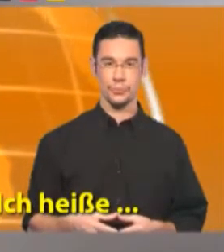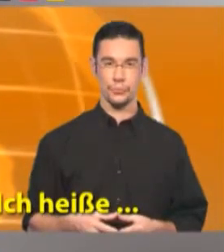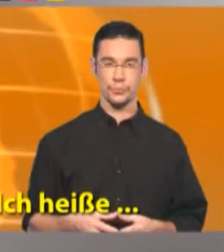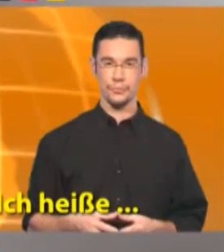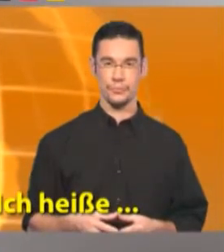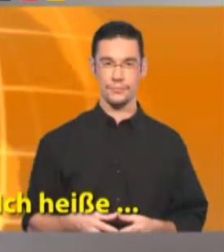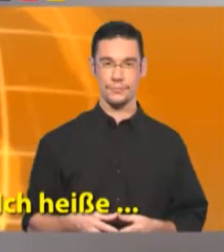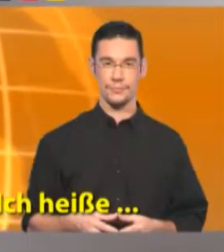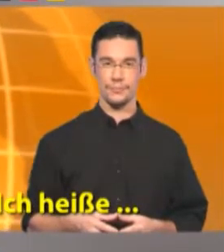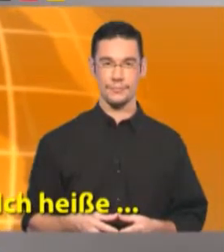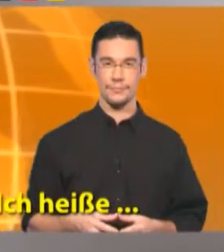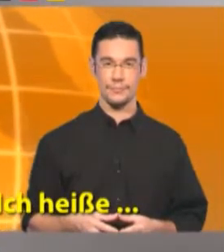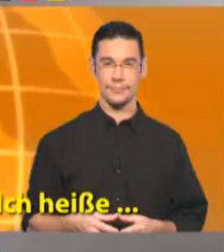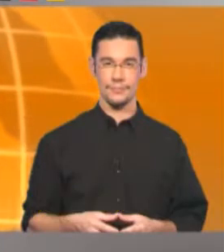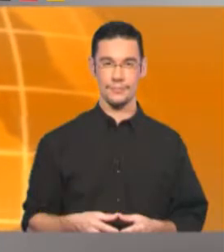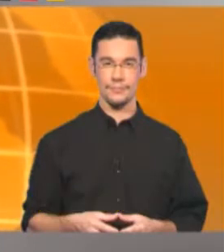Mi chiamo chiamo